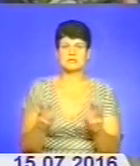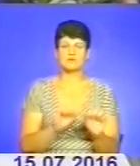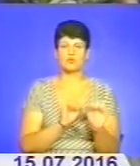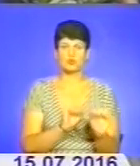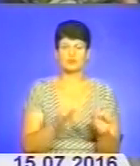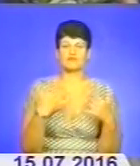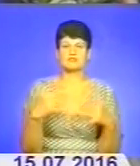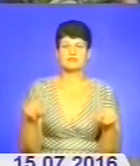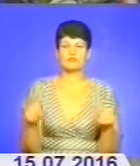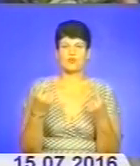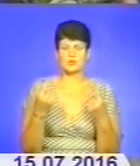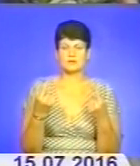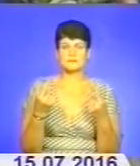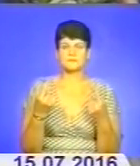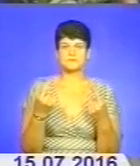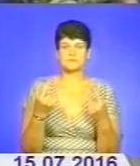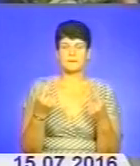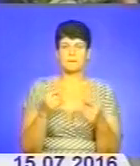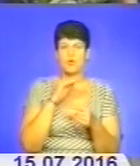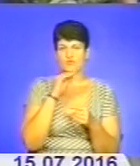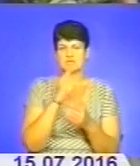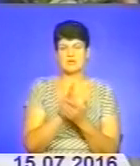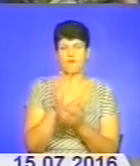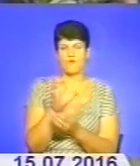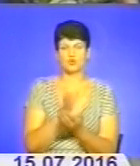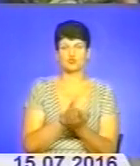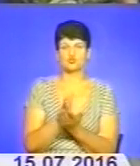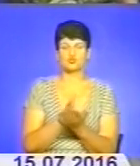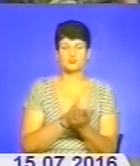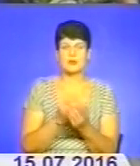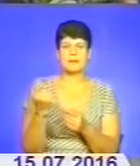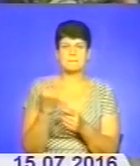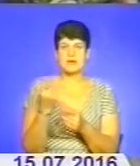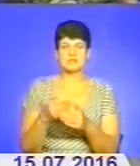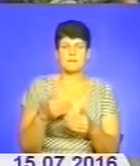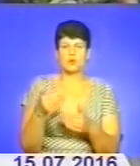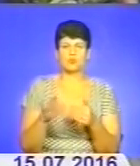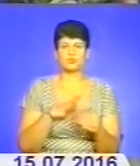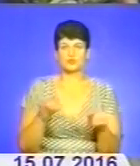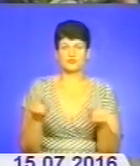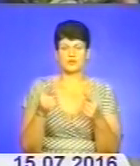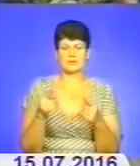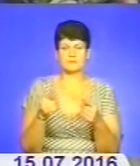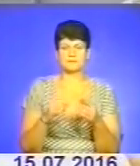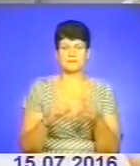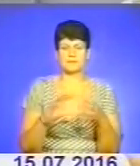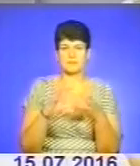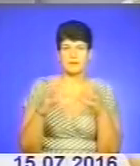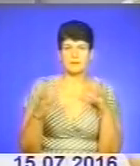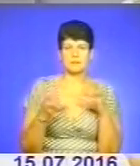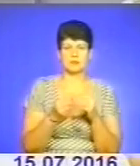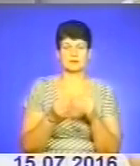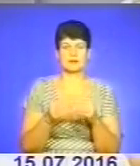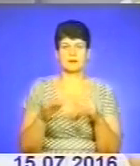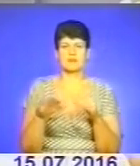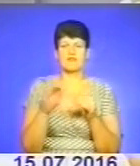створена така своєрідна, вже починає створюватися професійна фотослужба. І першим кроком це було створення фотобанку на платформі Flickr.